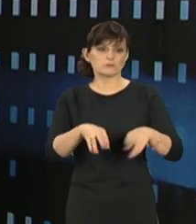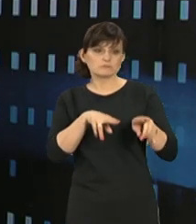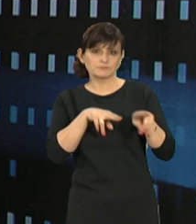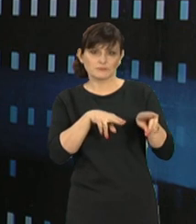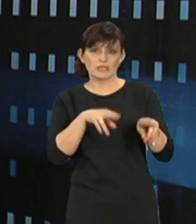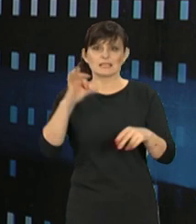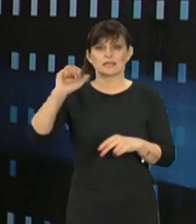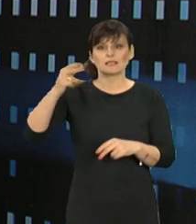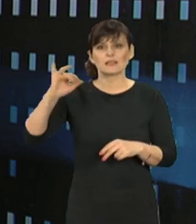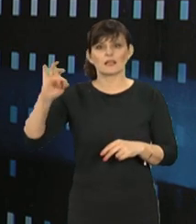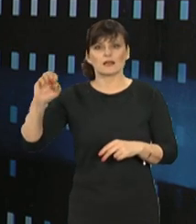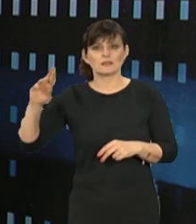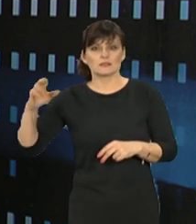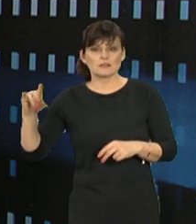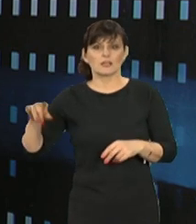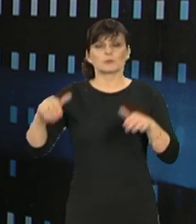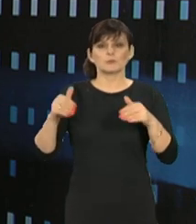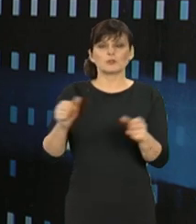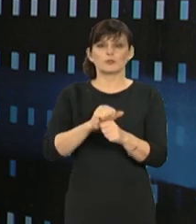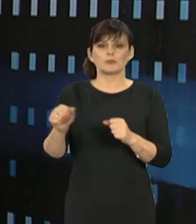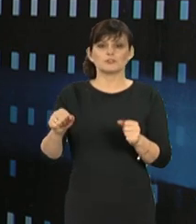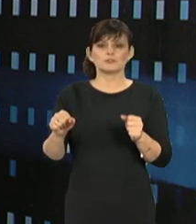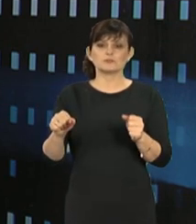odstrzału sanitarnego, może to być nawet